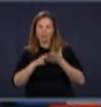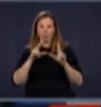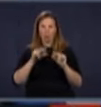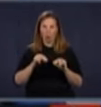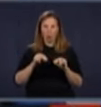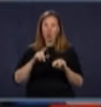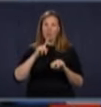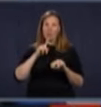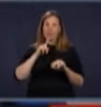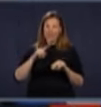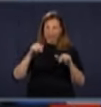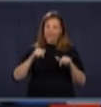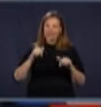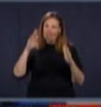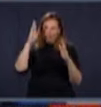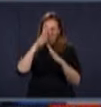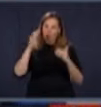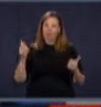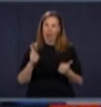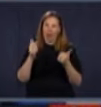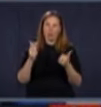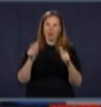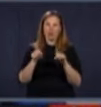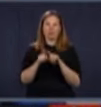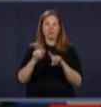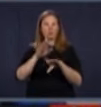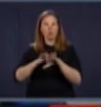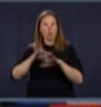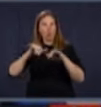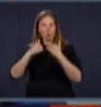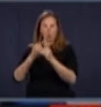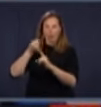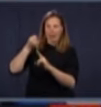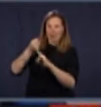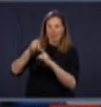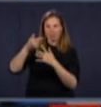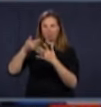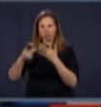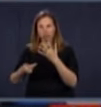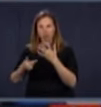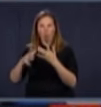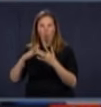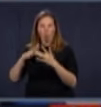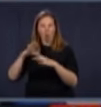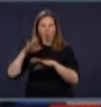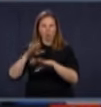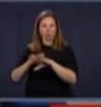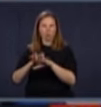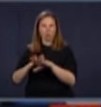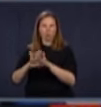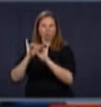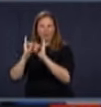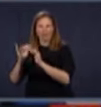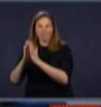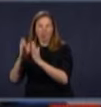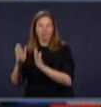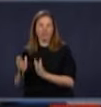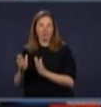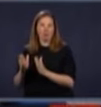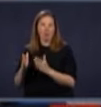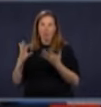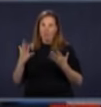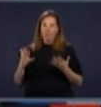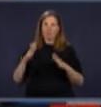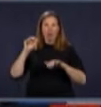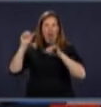-là et on est aussi préoccupés par tous les impacts, je vous dirais, pervers du confinement, notamment à cette période de l